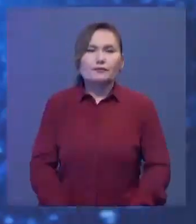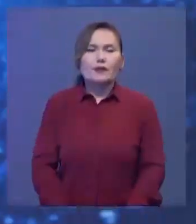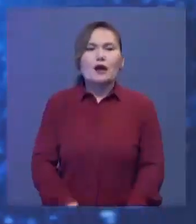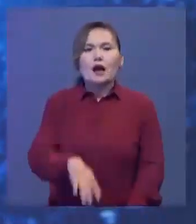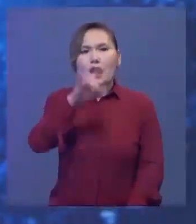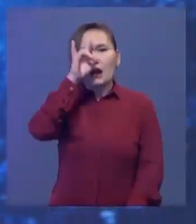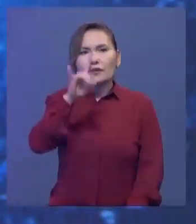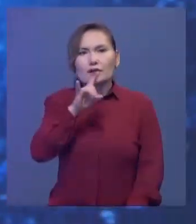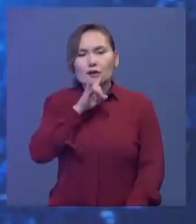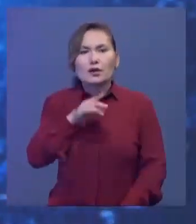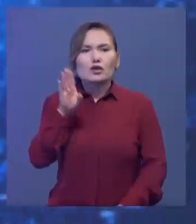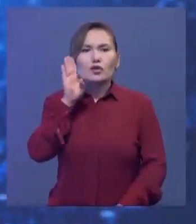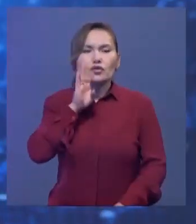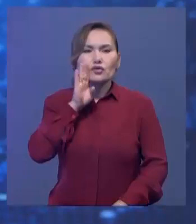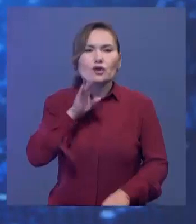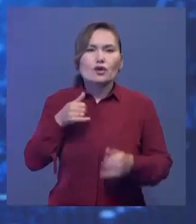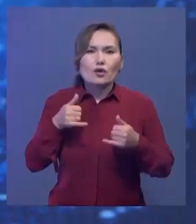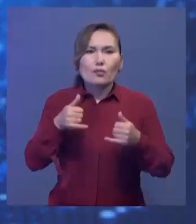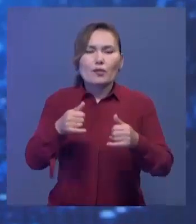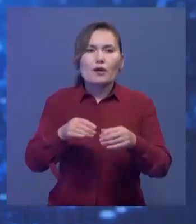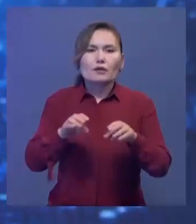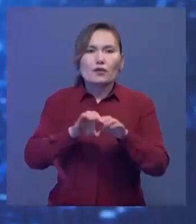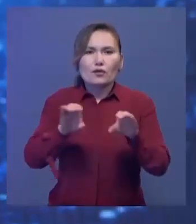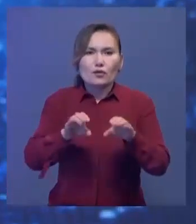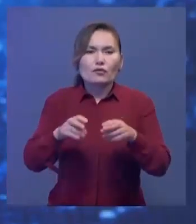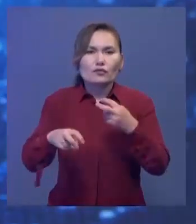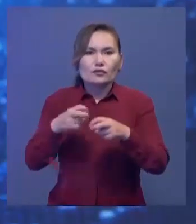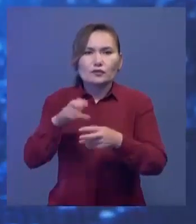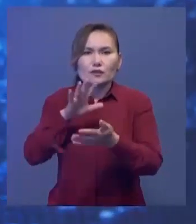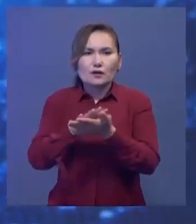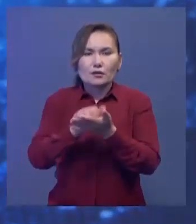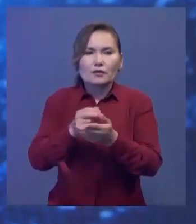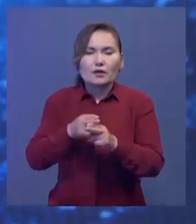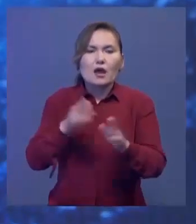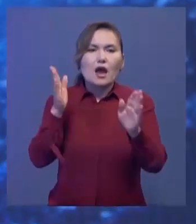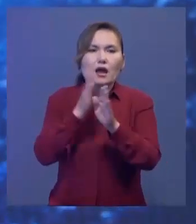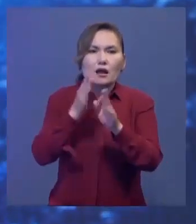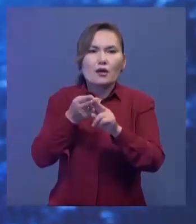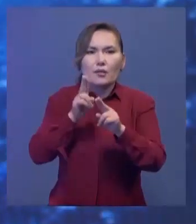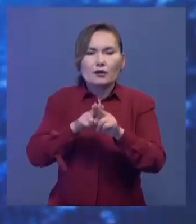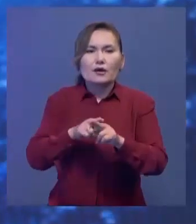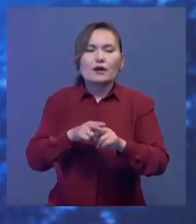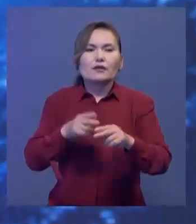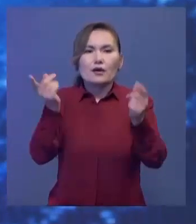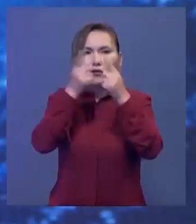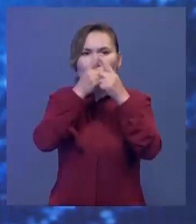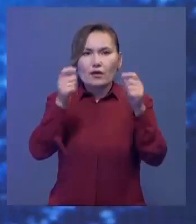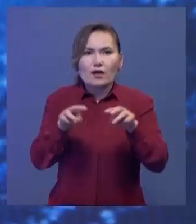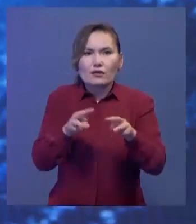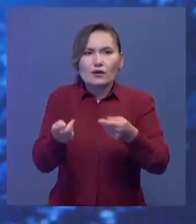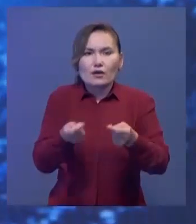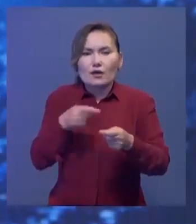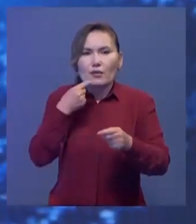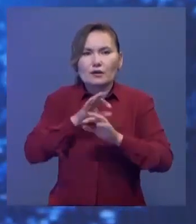Елдегі суару жерлерінің тен жартысы көңіл-көншітерлік жағдайда емес. Бұл туралы экология, геология және табиғи ресурсар